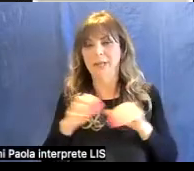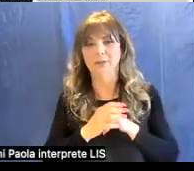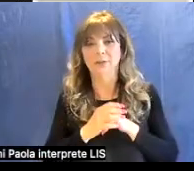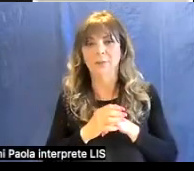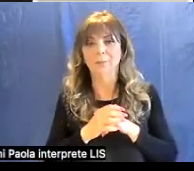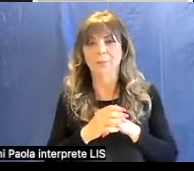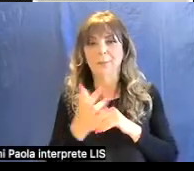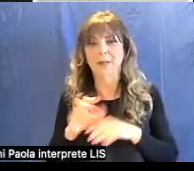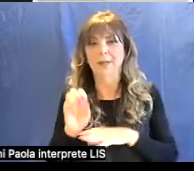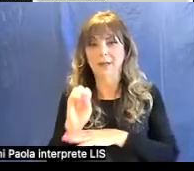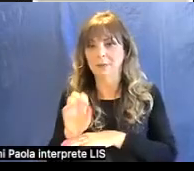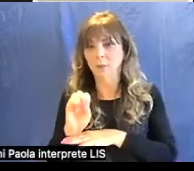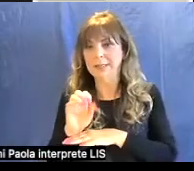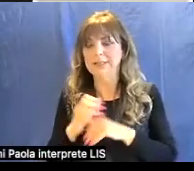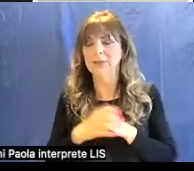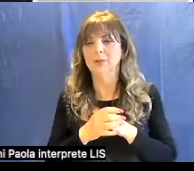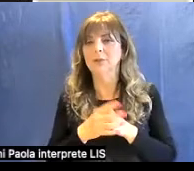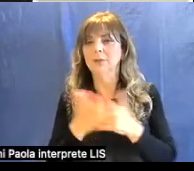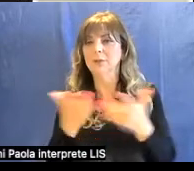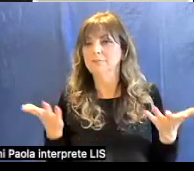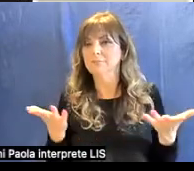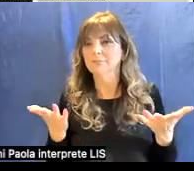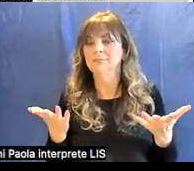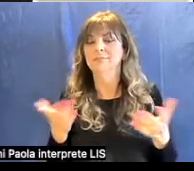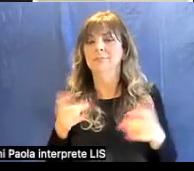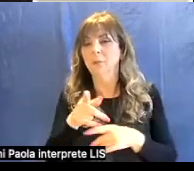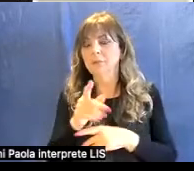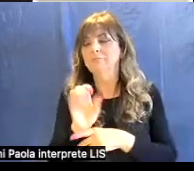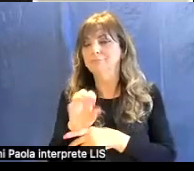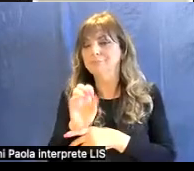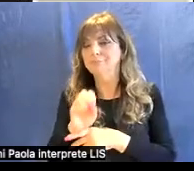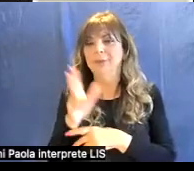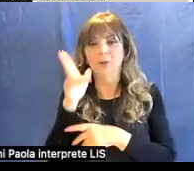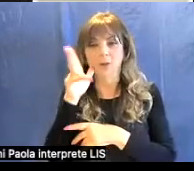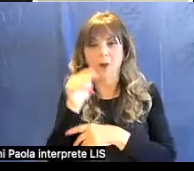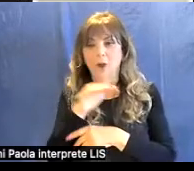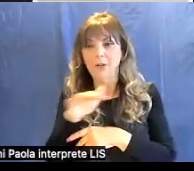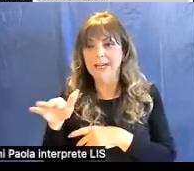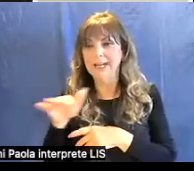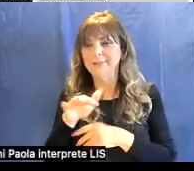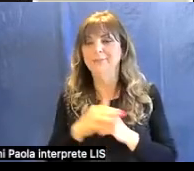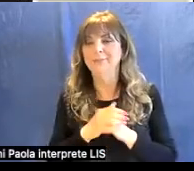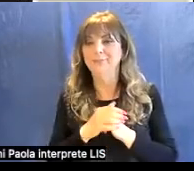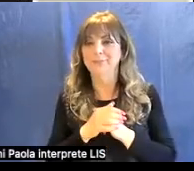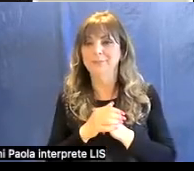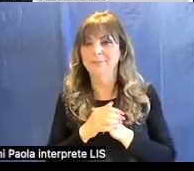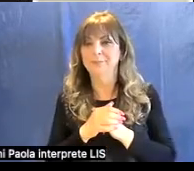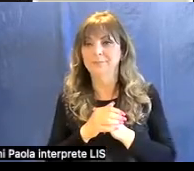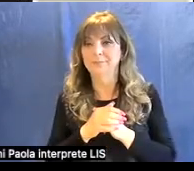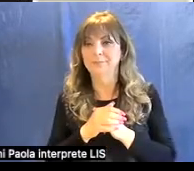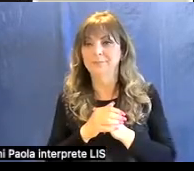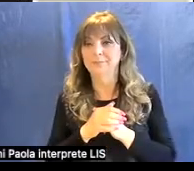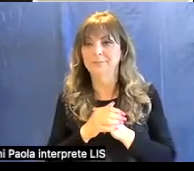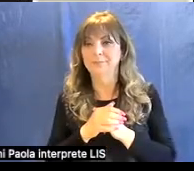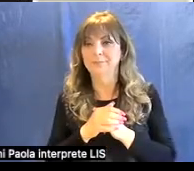Si trattava di un educandato femminile che